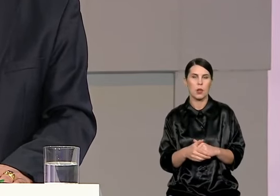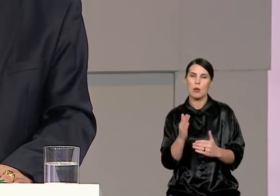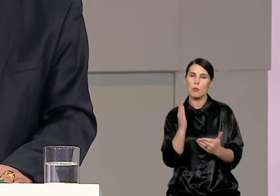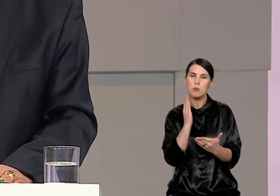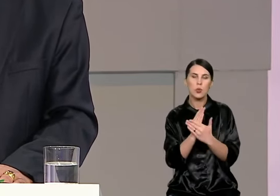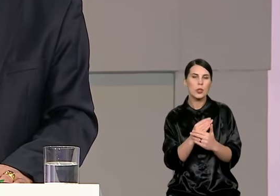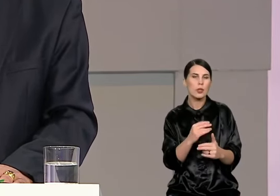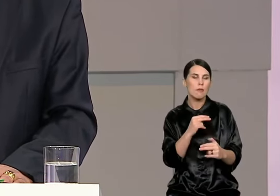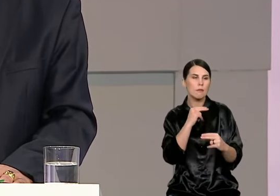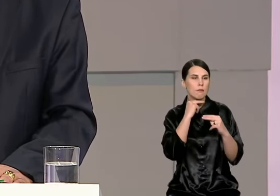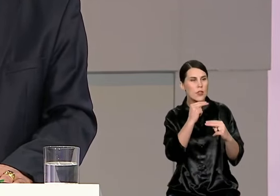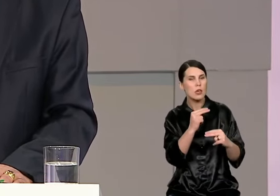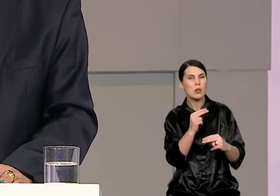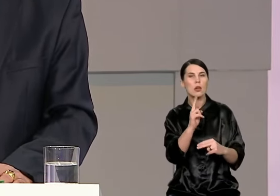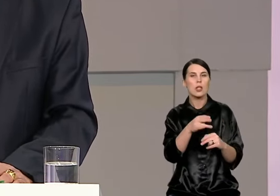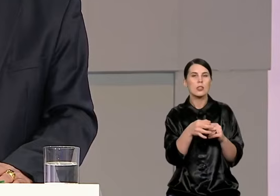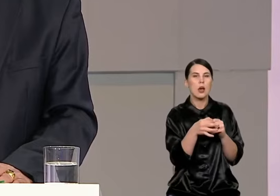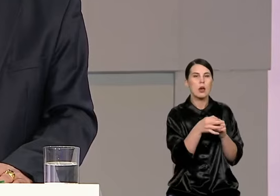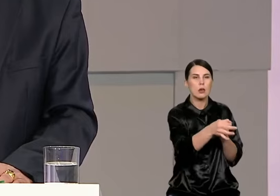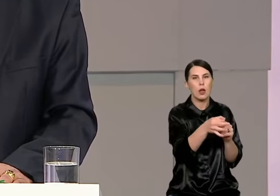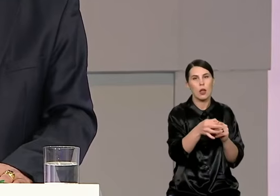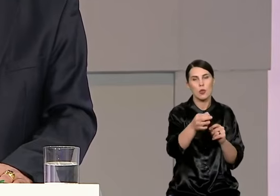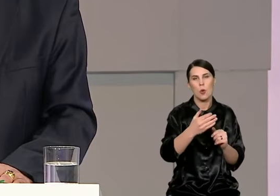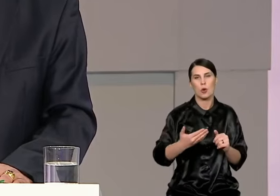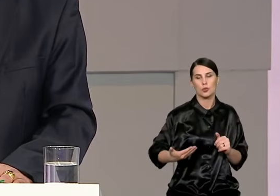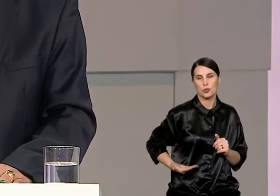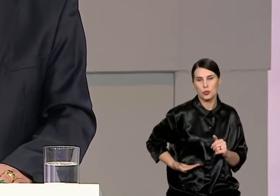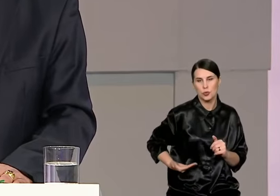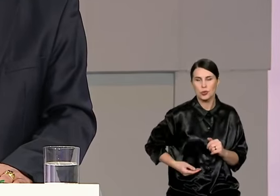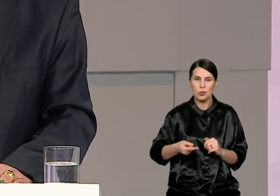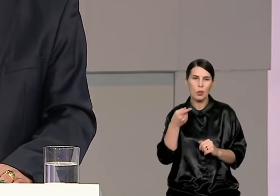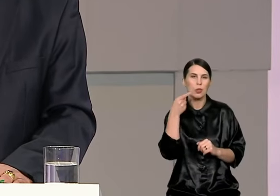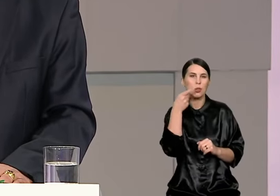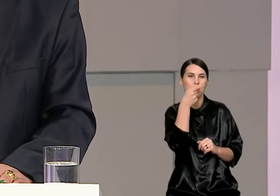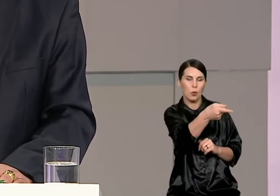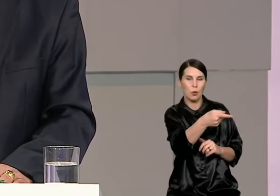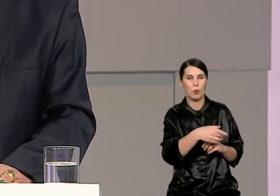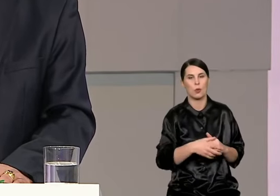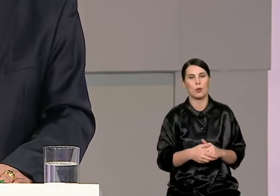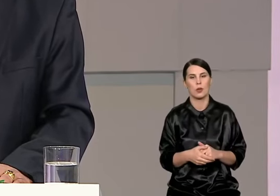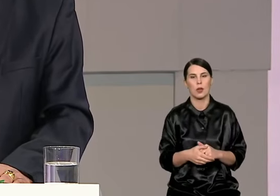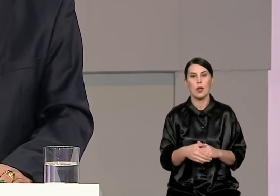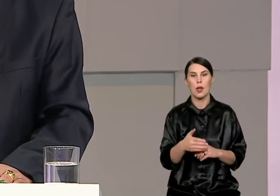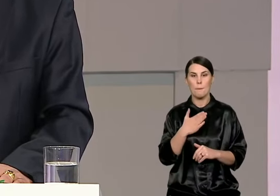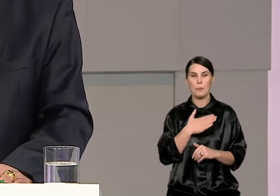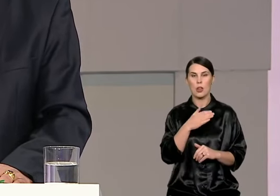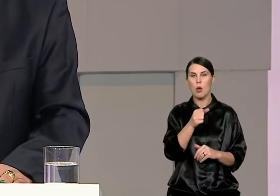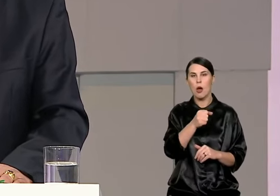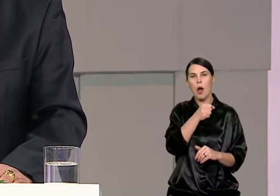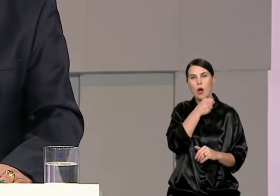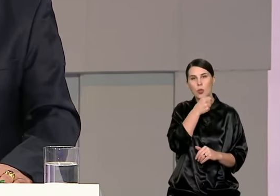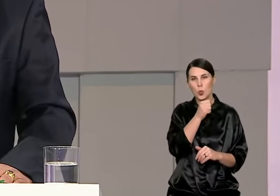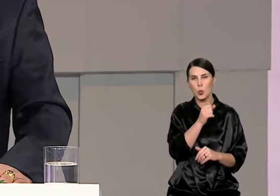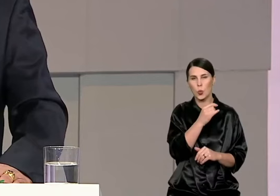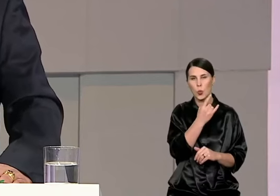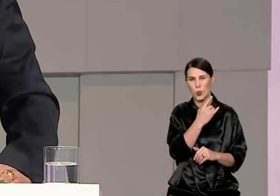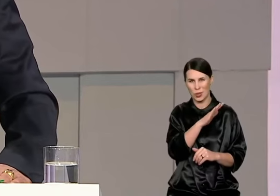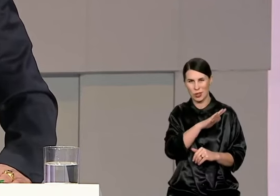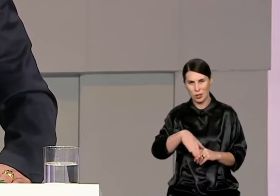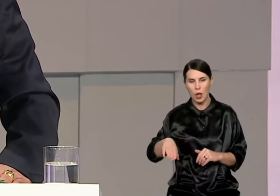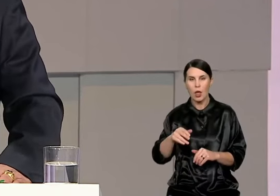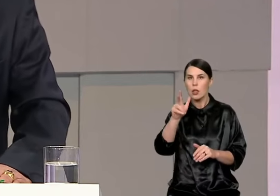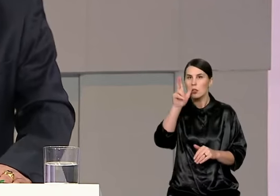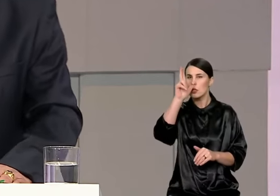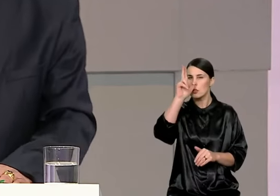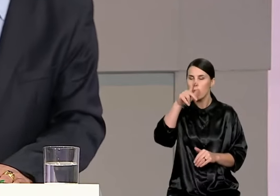reiškiai, apie nutolusius, bet ir kitus rajonus. Labai malonu, kad dabar gauna daug vietų. Mano anūkė laukia tris metus, kur galų galė gavo